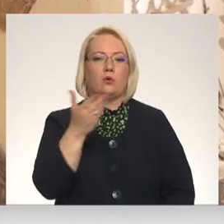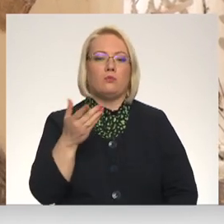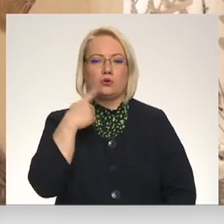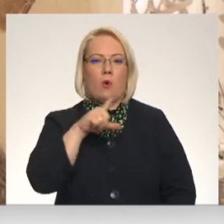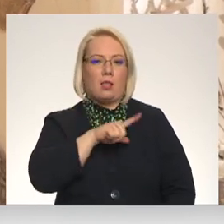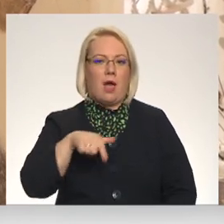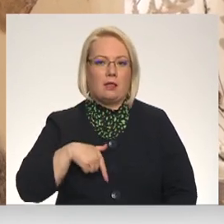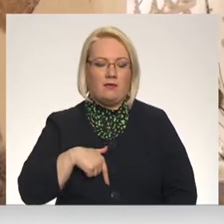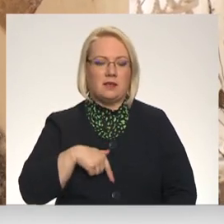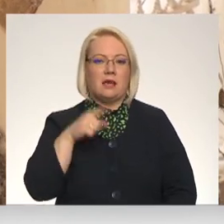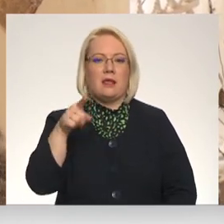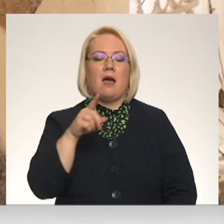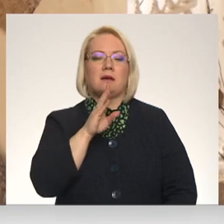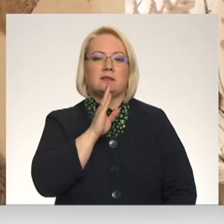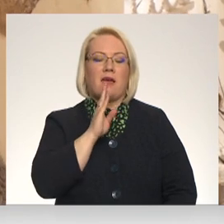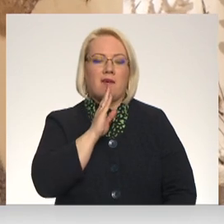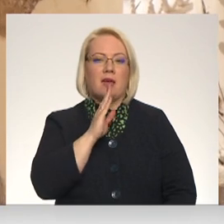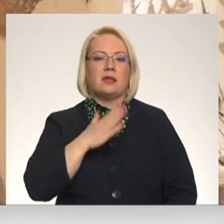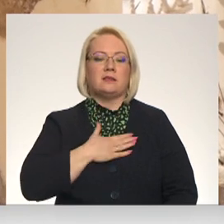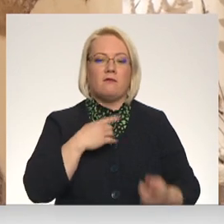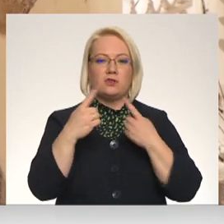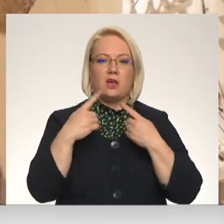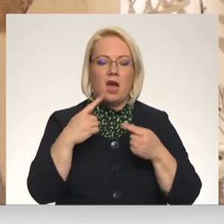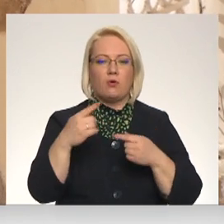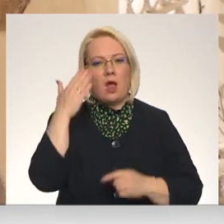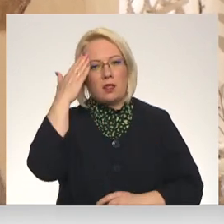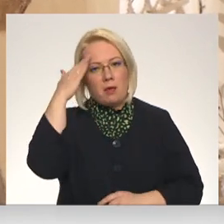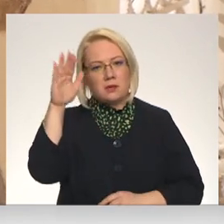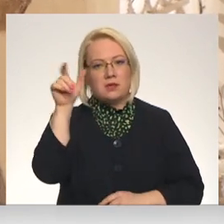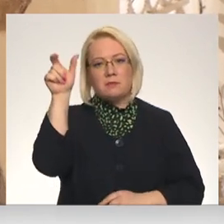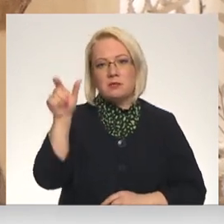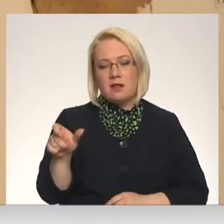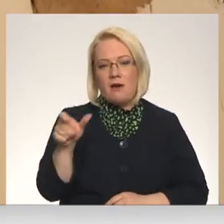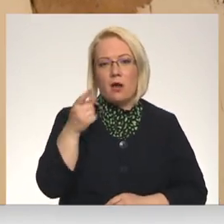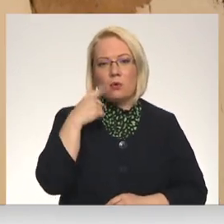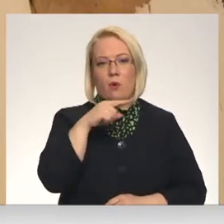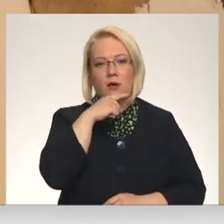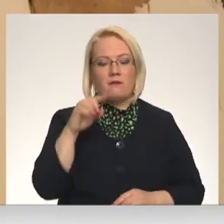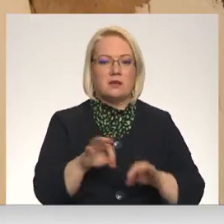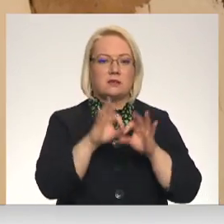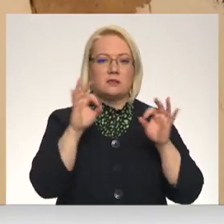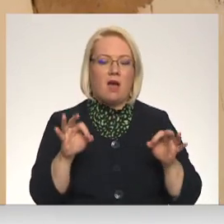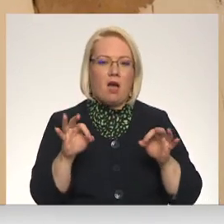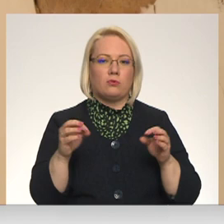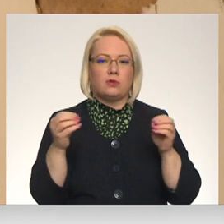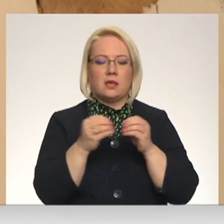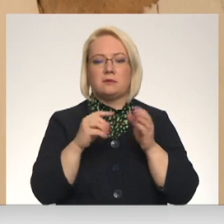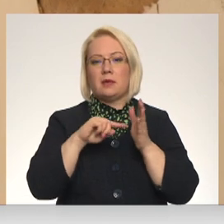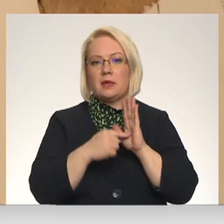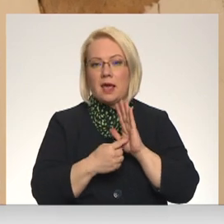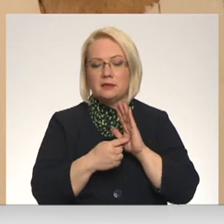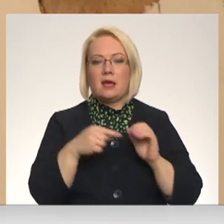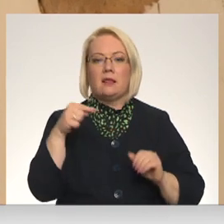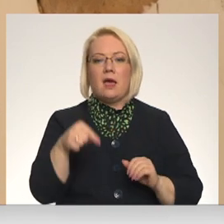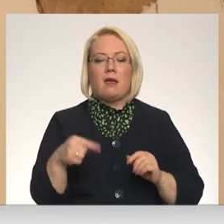Kristīna Bītola no Kazdāngas pagasta savu sarunu ar kādu nepazīstamu iedzīvotāju no Krievijas ir uzsākus nepilns desmit reizes. Šai